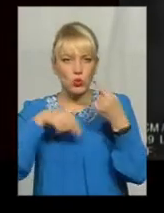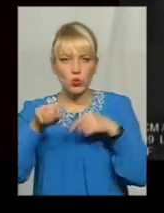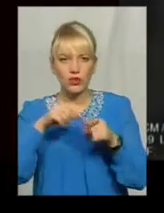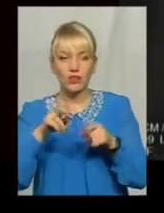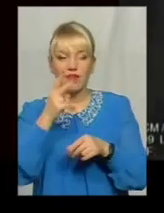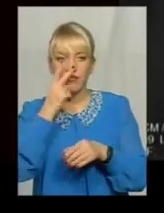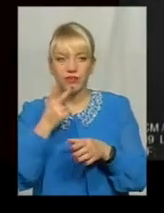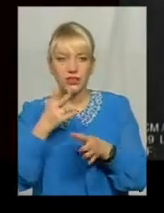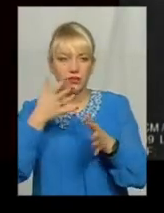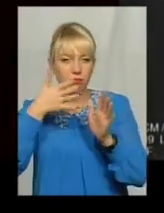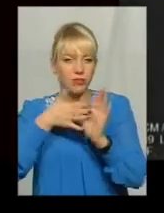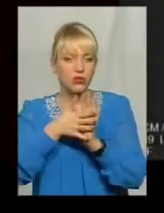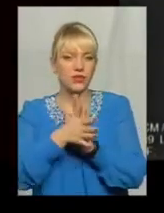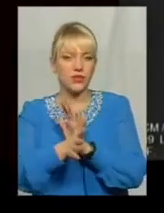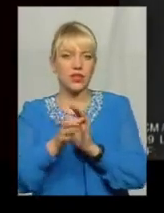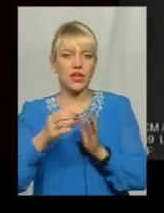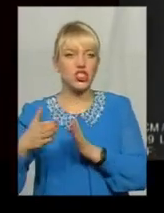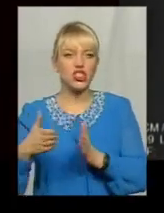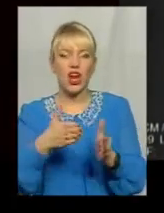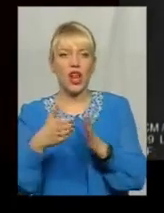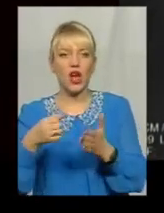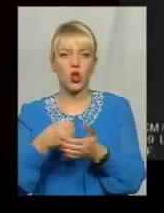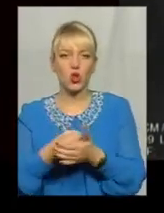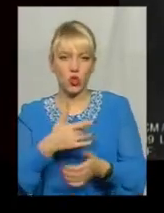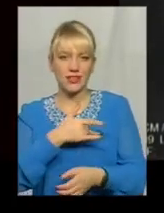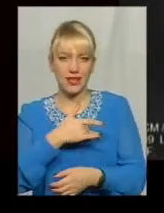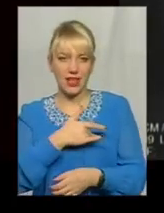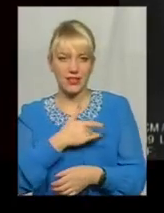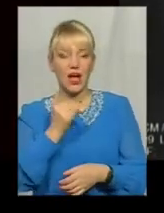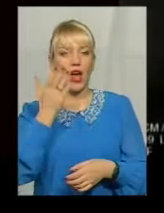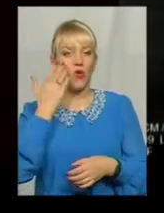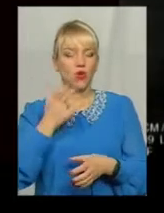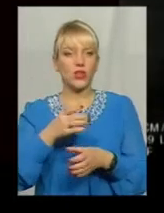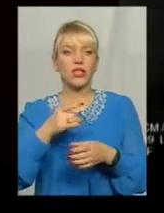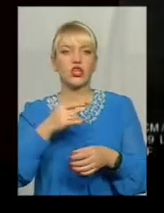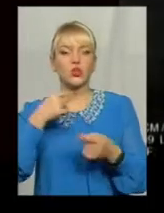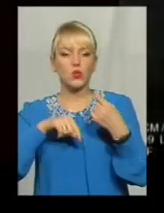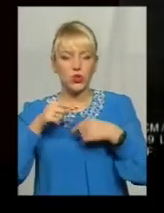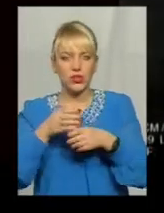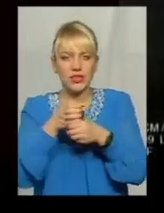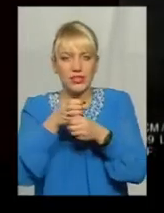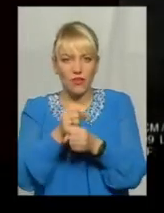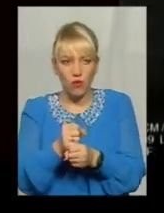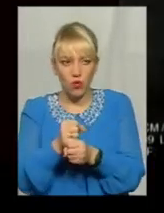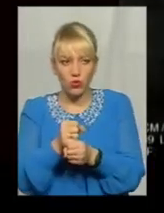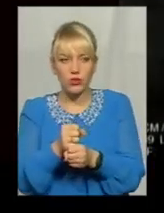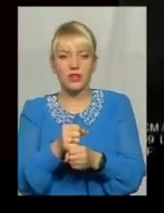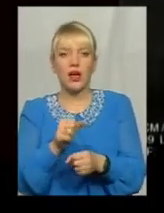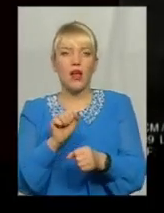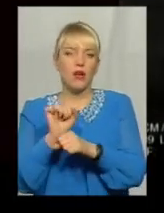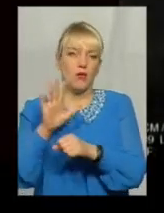їх просвіт на шляху до серця Коли судини звужуються, подача крові до нашого насосу може раптом